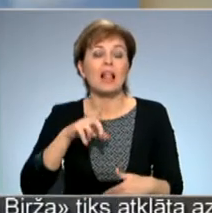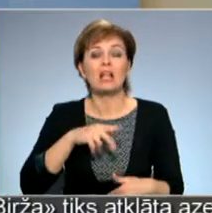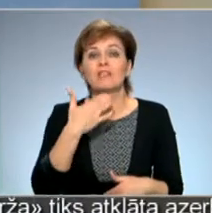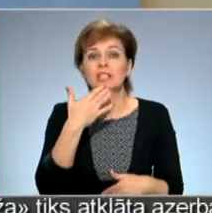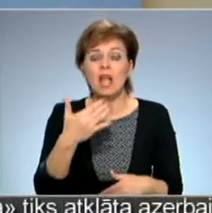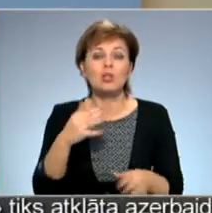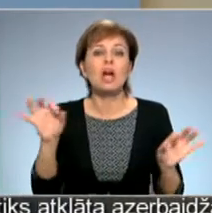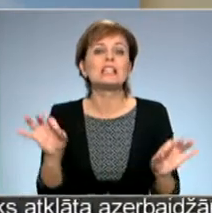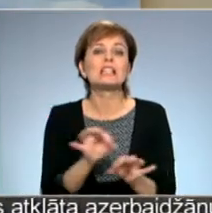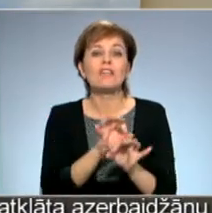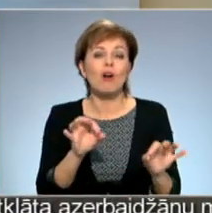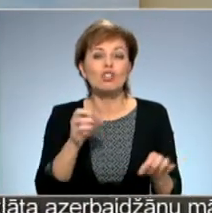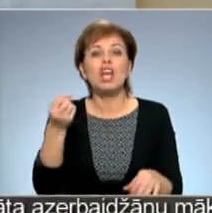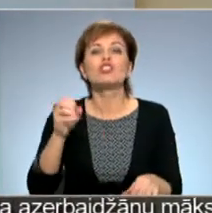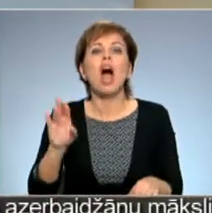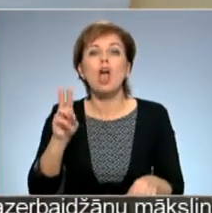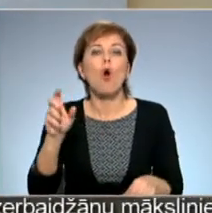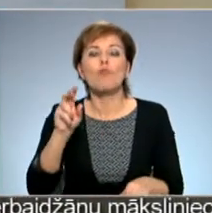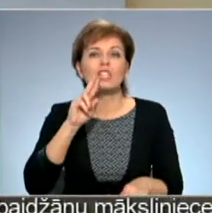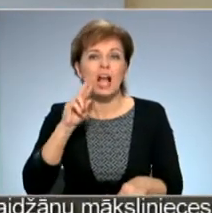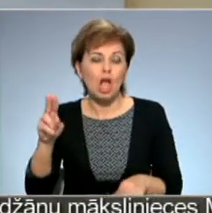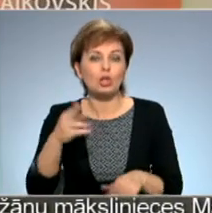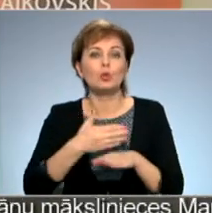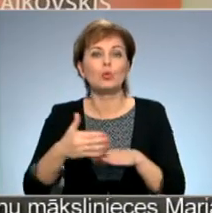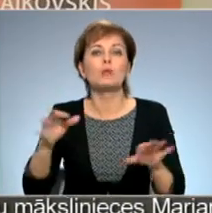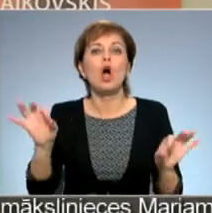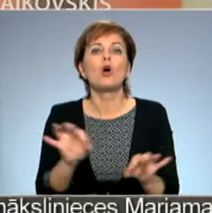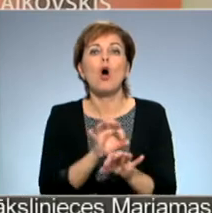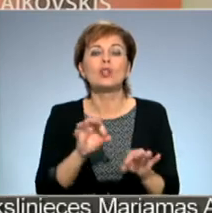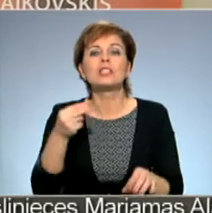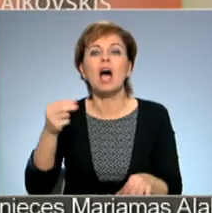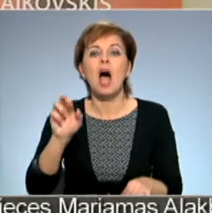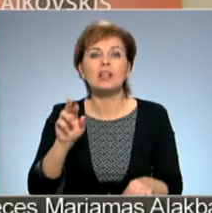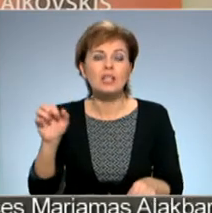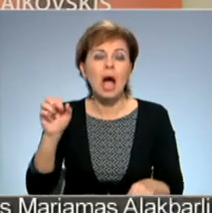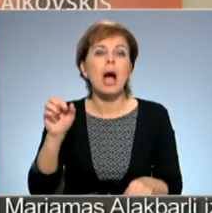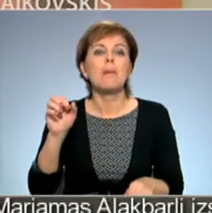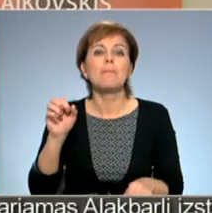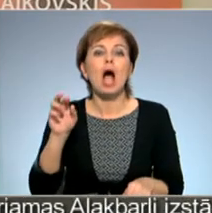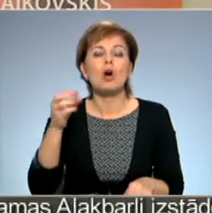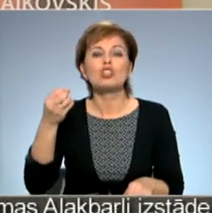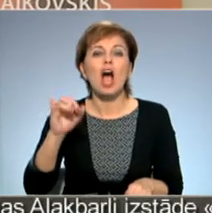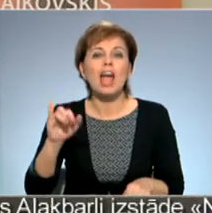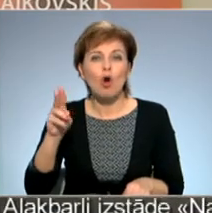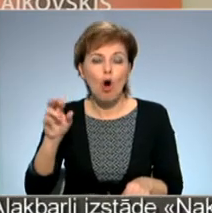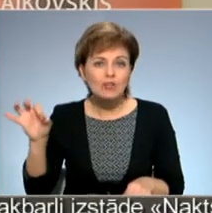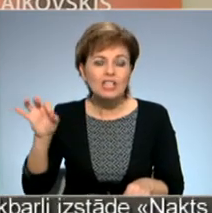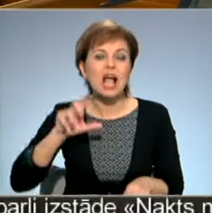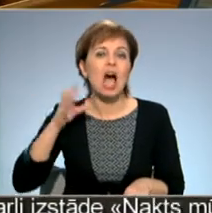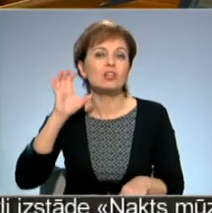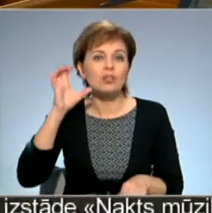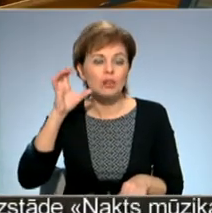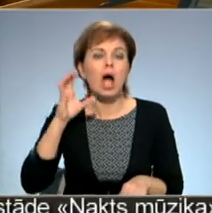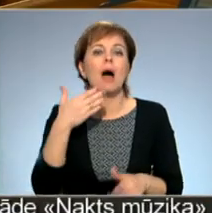simfoniska orķestra Čekovska nedēļa turpināsies ar koncertu Reims Zariņš Mākoņa Čekovskas, ko Latvijas Radio 3 klasika